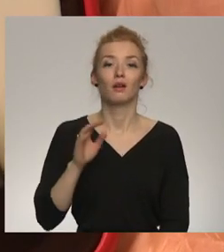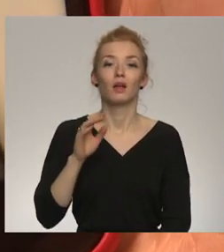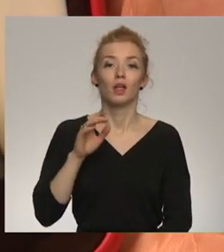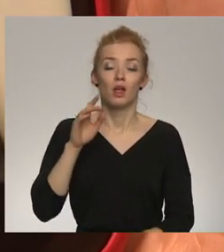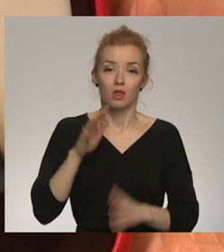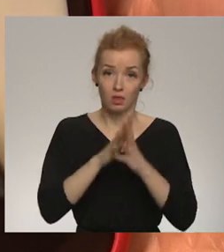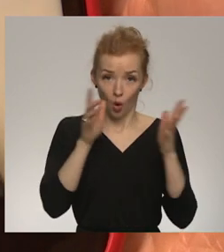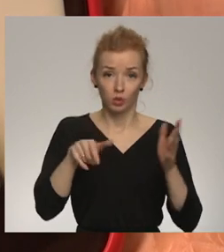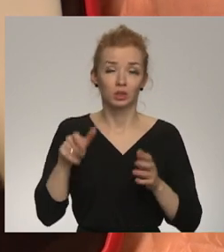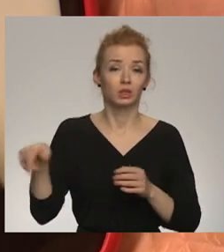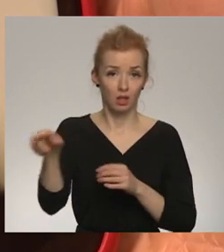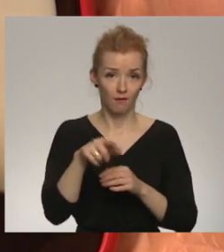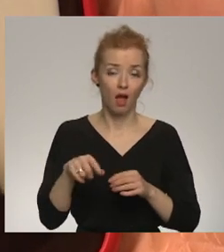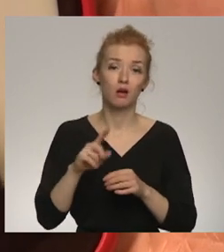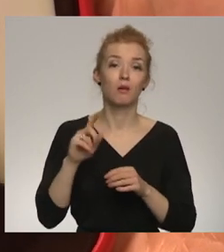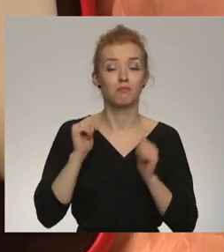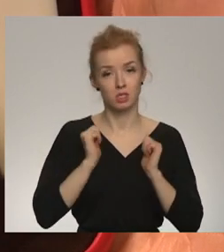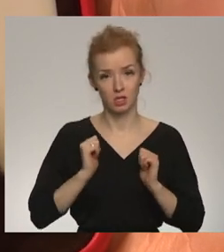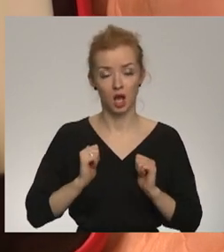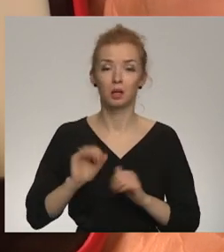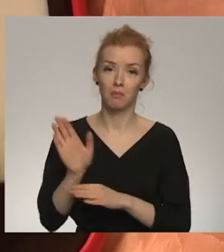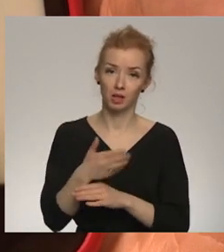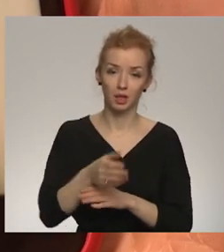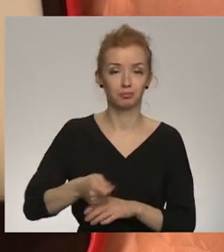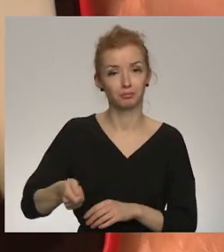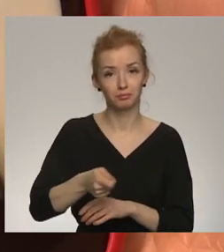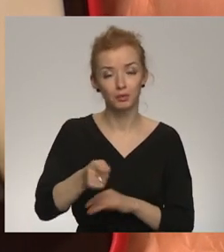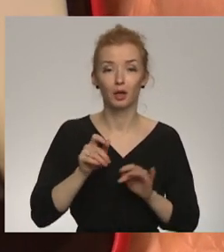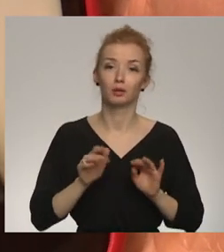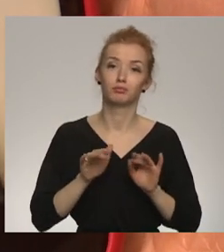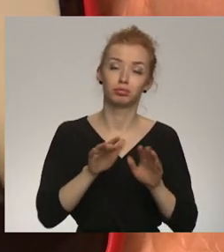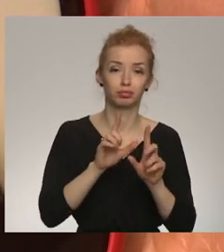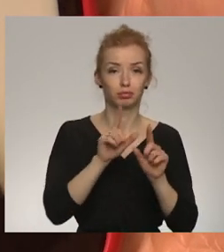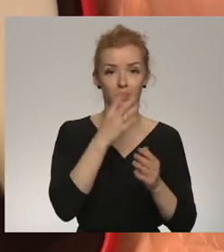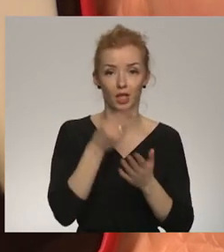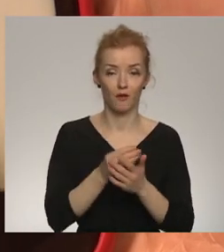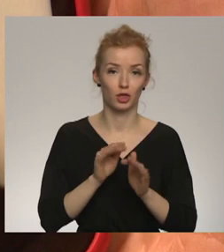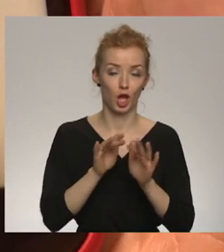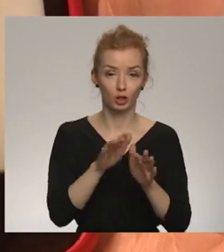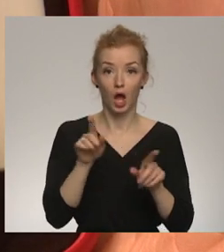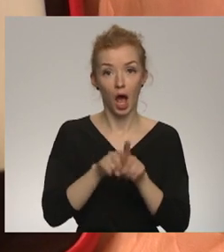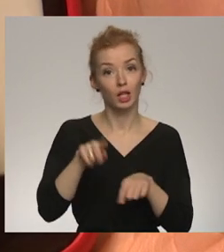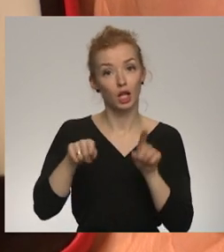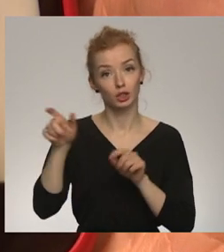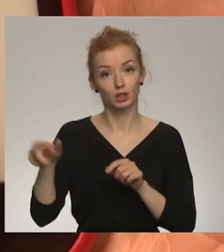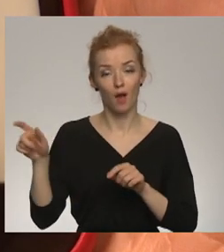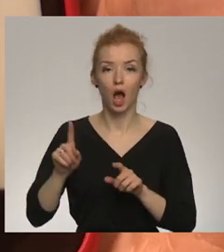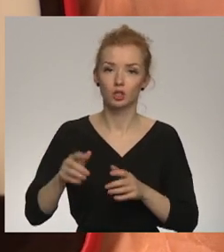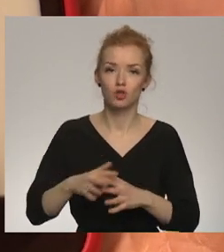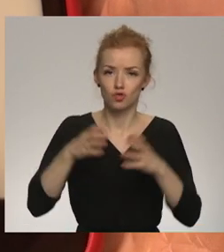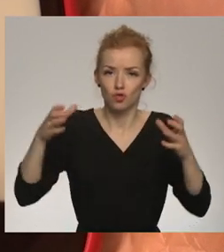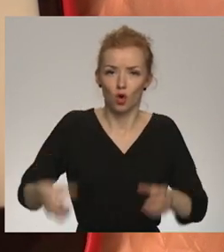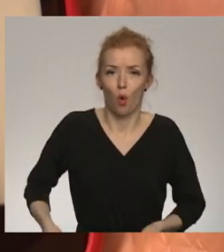Pietiekami daudzi cilvēku, kuri pastaigājas ar suņiem brauc savās darīšanās. Ir novērojama arī cilvēka ar lieliem koferiem,